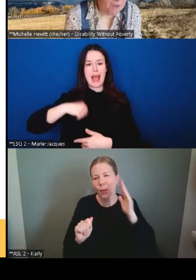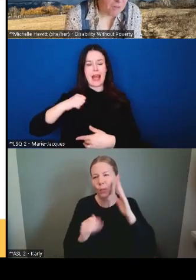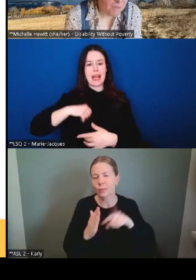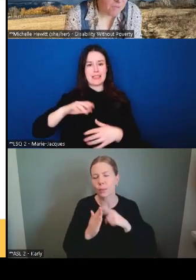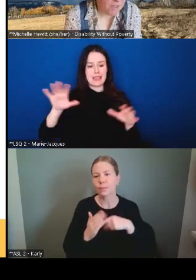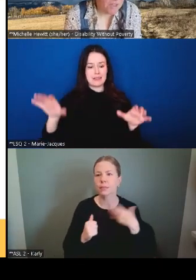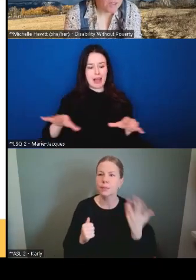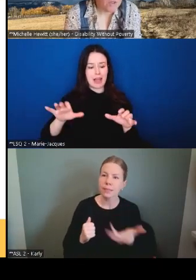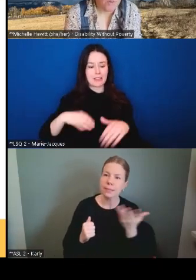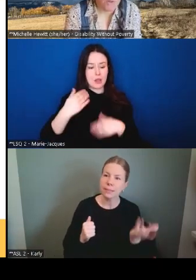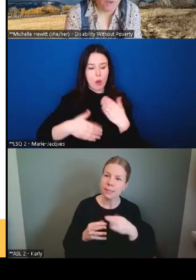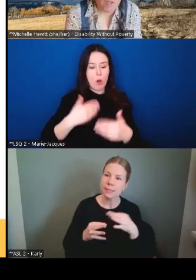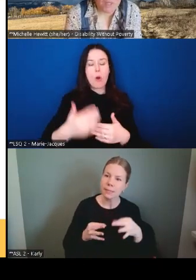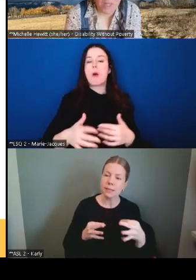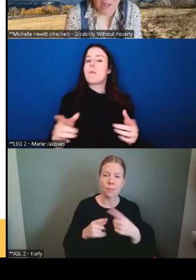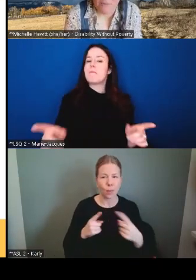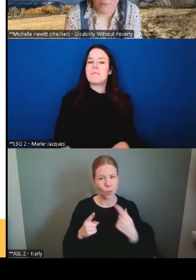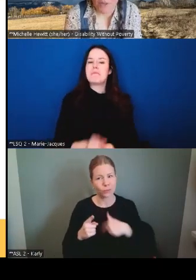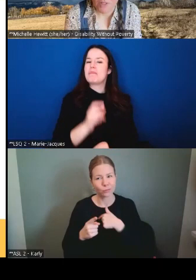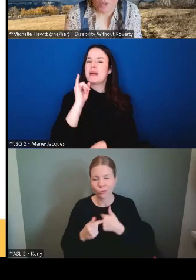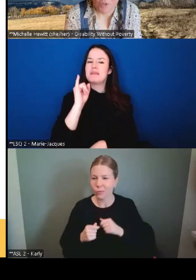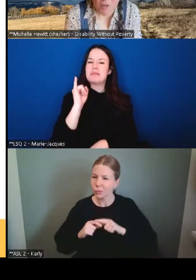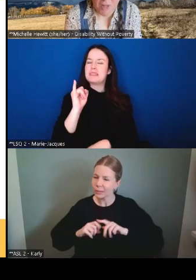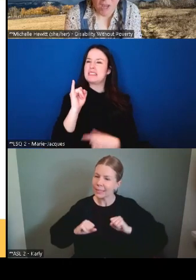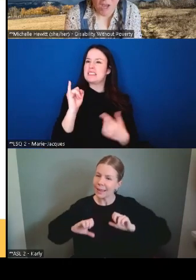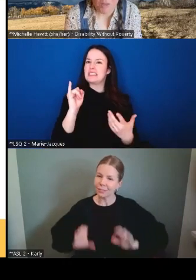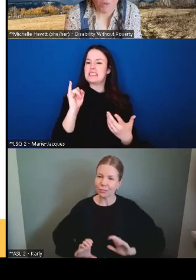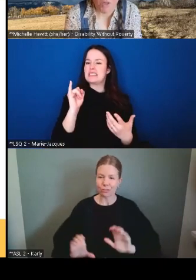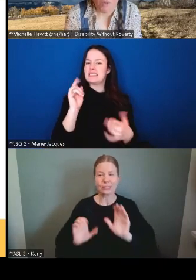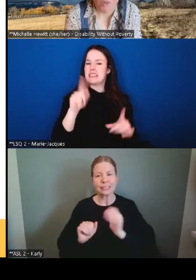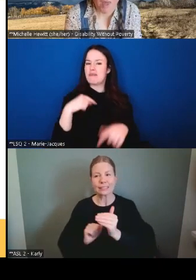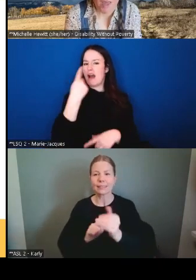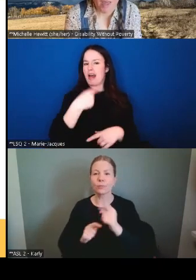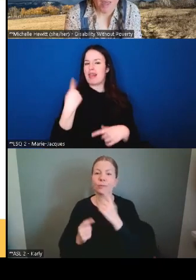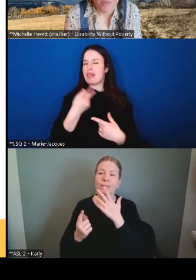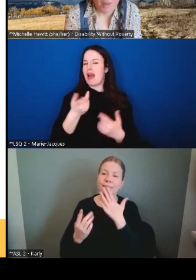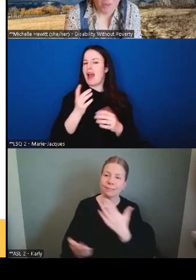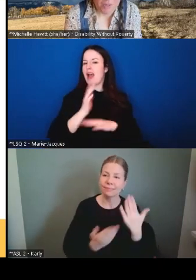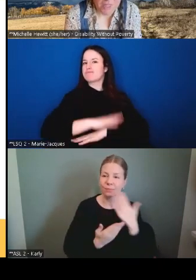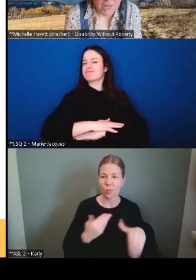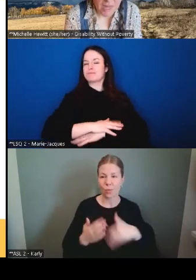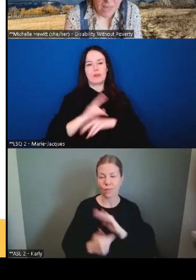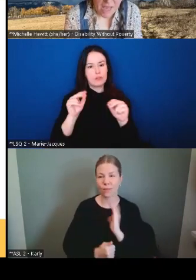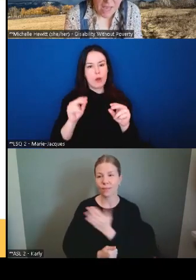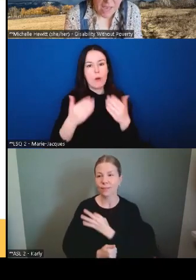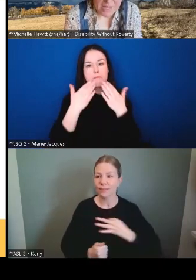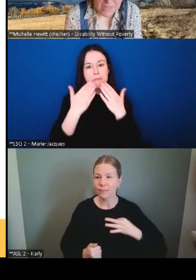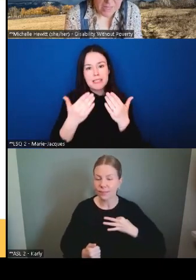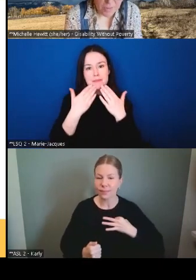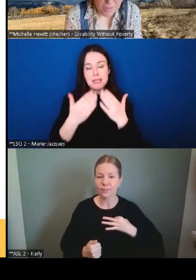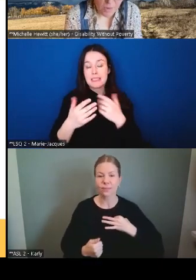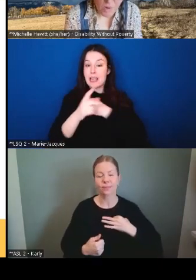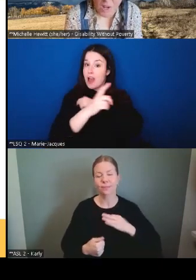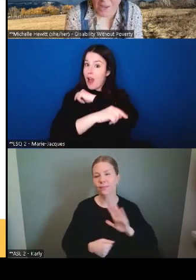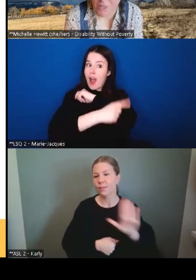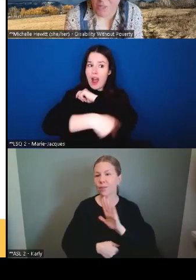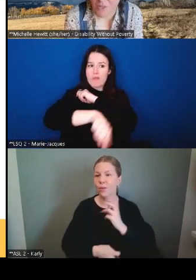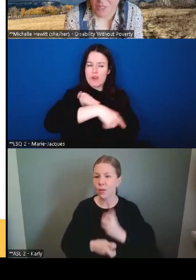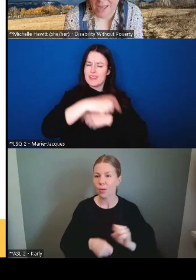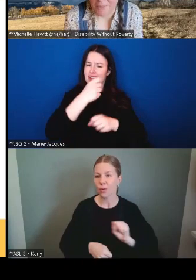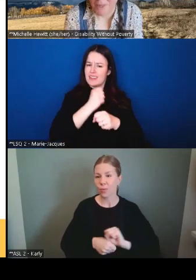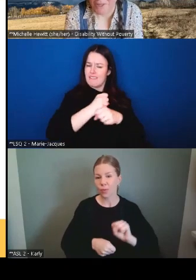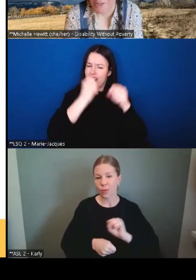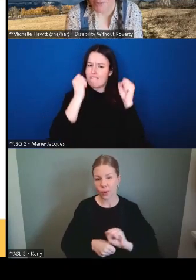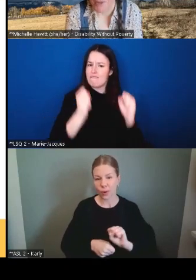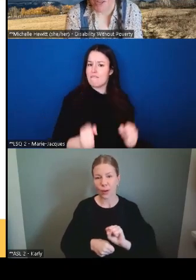commentaires, même si ça peut vous sembler le contraire. Je suis très reconnaissante envers notre personnel qui travaille très fort